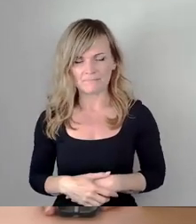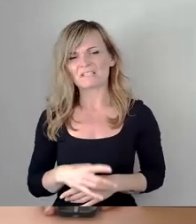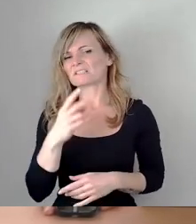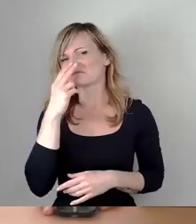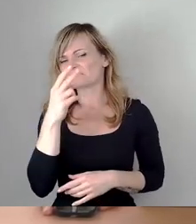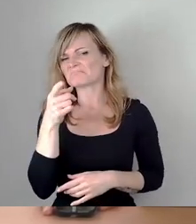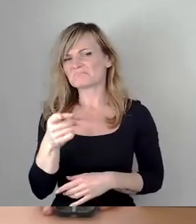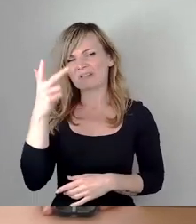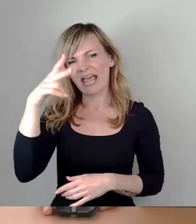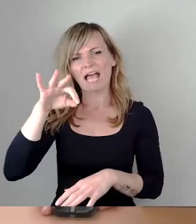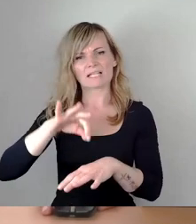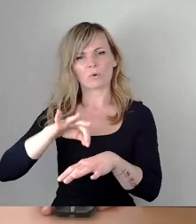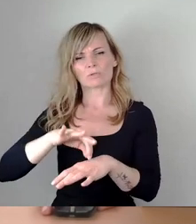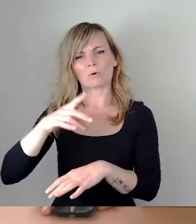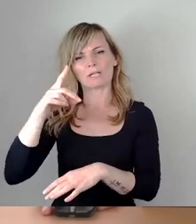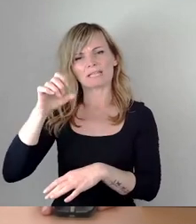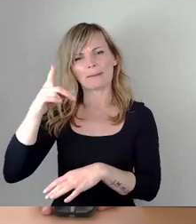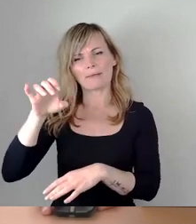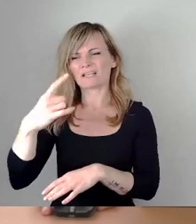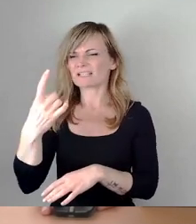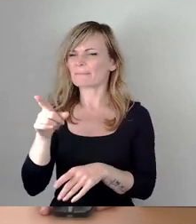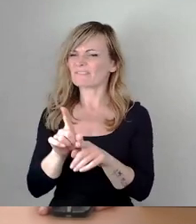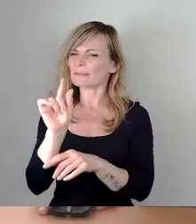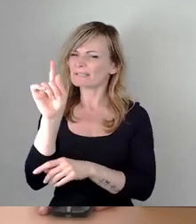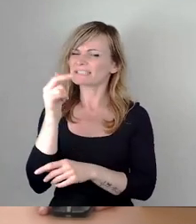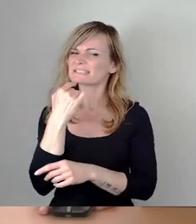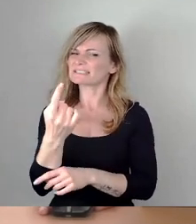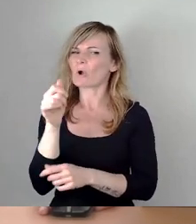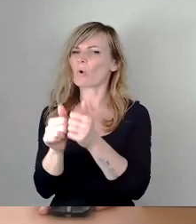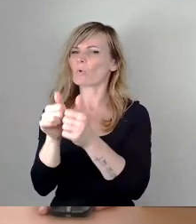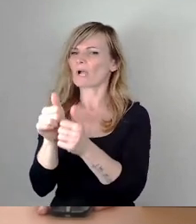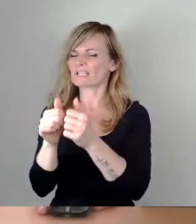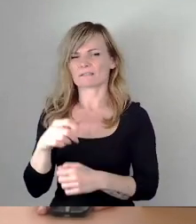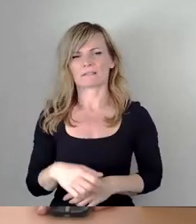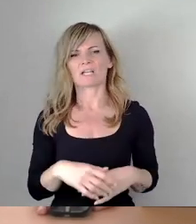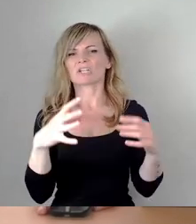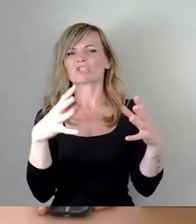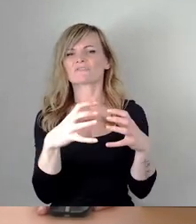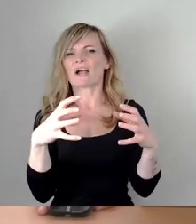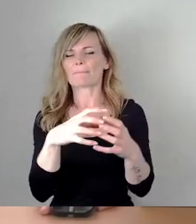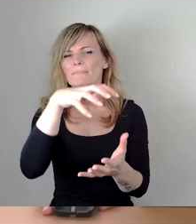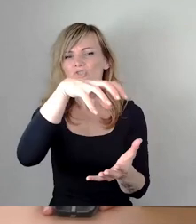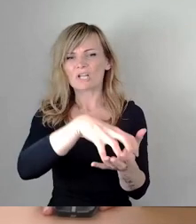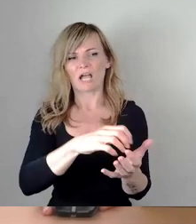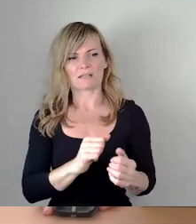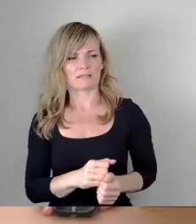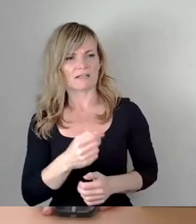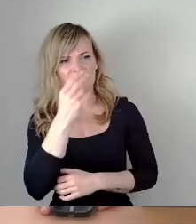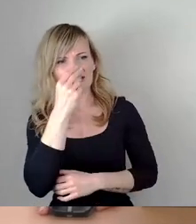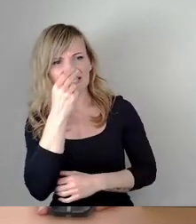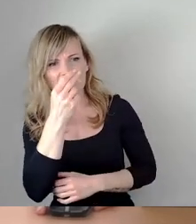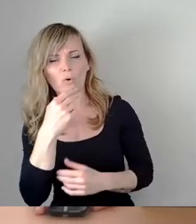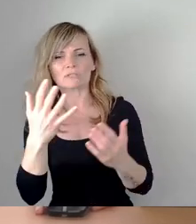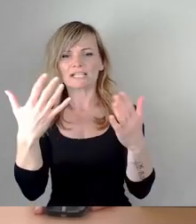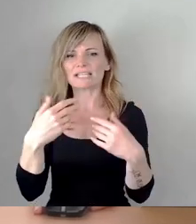Herr Dr. Depper, eingeschnitten wurde, sondern die Stichwörter, die Sie aufgezeigt haben, Schwarmstadt, wie gehen wir mit dem Thema Klimaanpassung um, wie schaffen